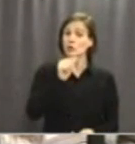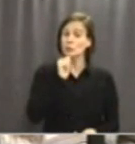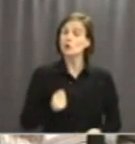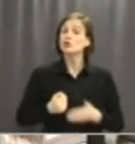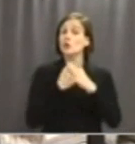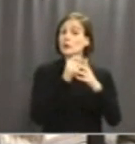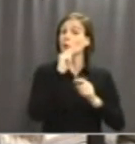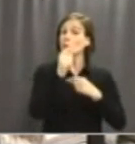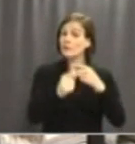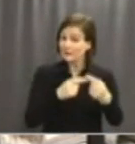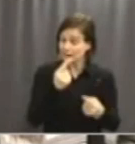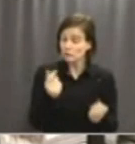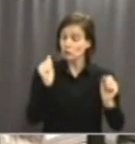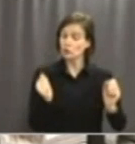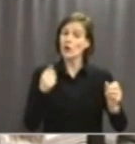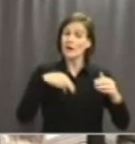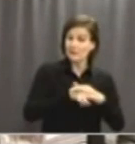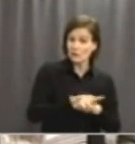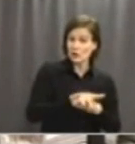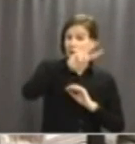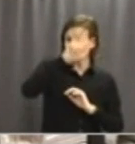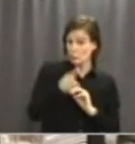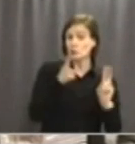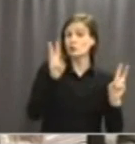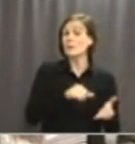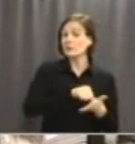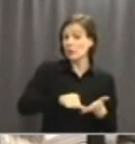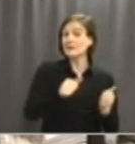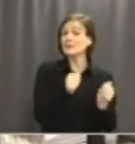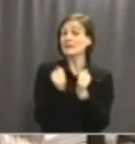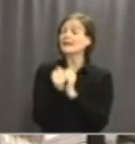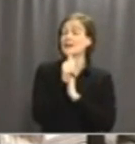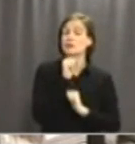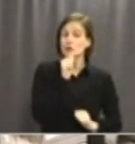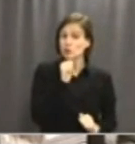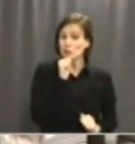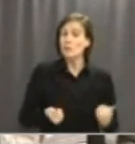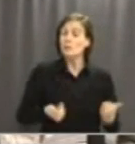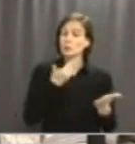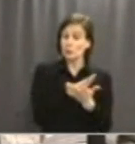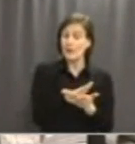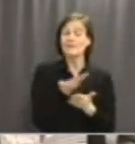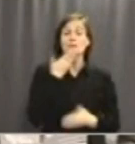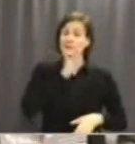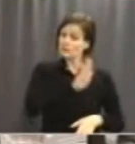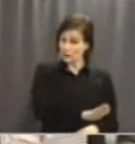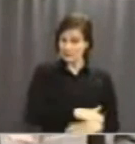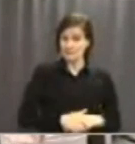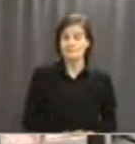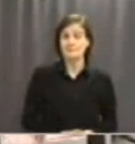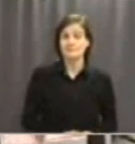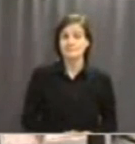utvecklingen för att införa euron som betalningsmedel i Jönköping. Motionen anses därmed besvarad.